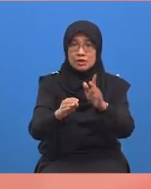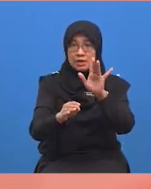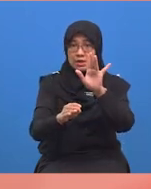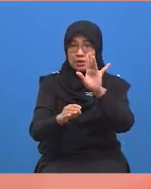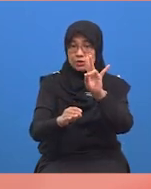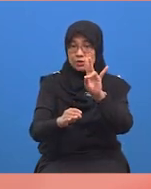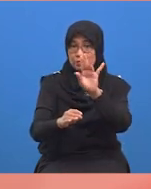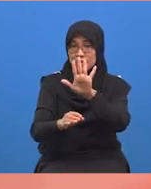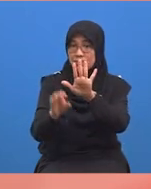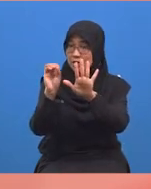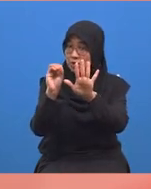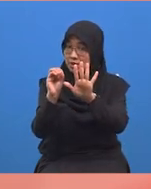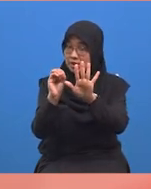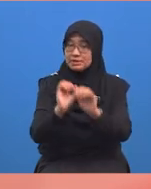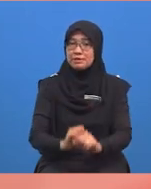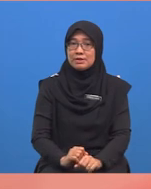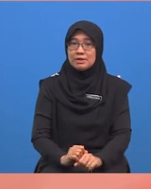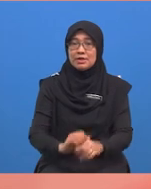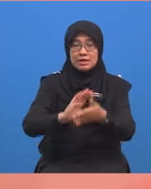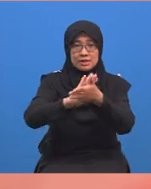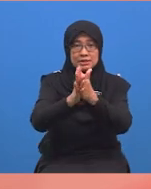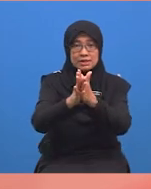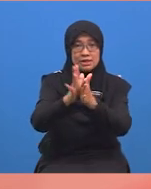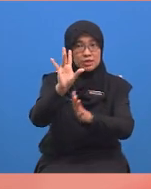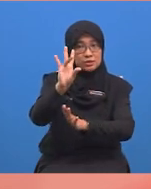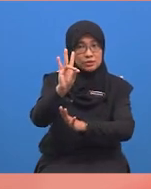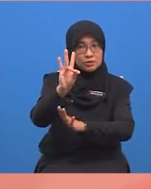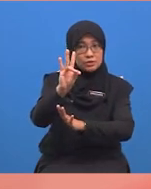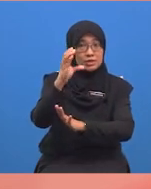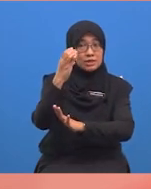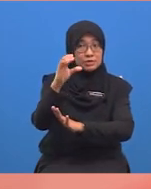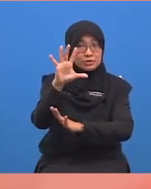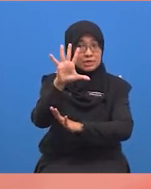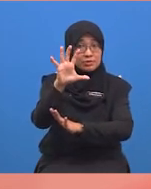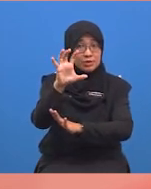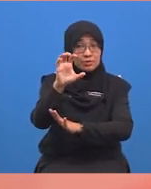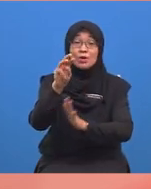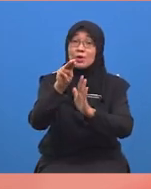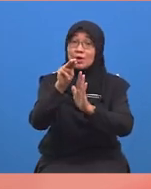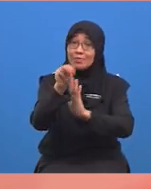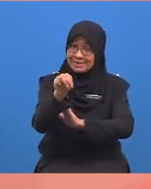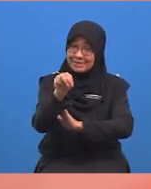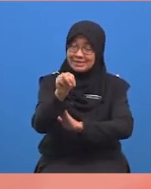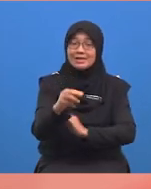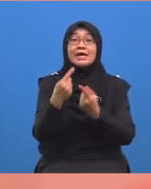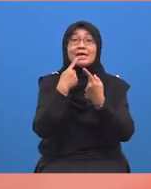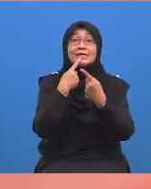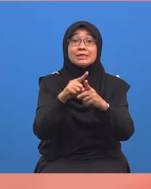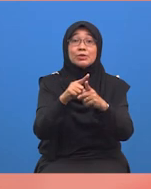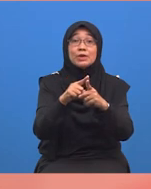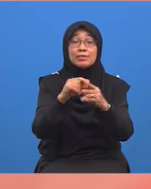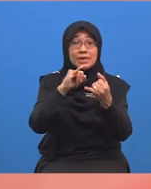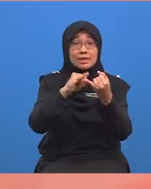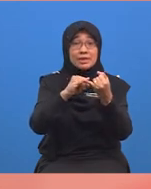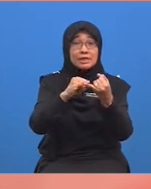tujuh puluh lima meter menjadi tujuh ratus lima puluh meter. Jawapannya ialah